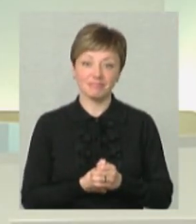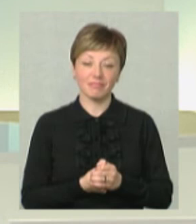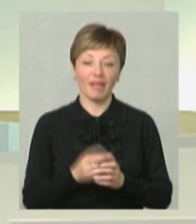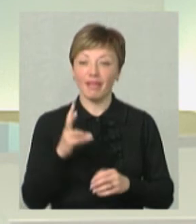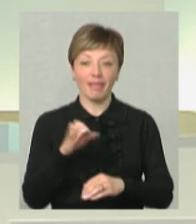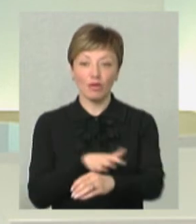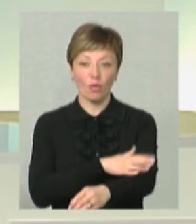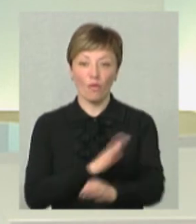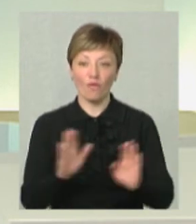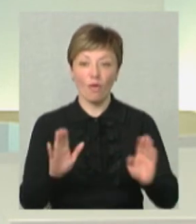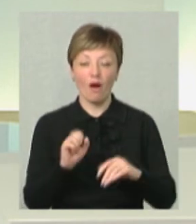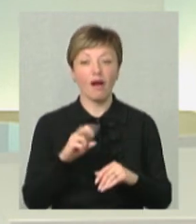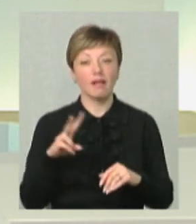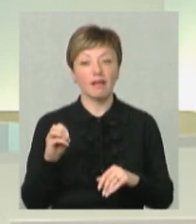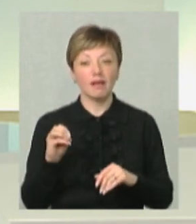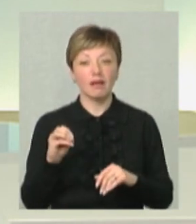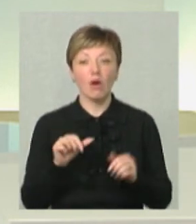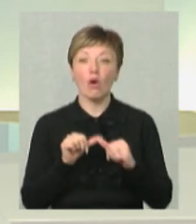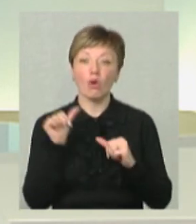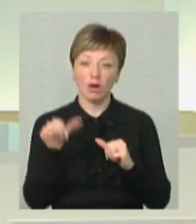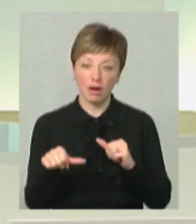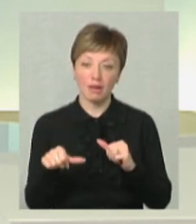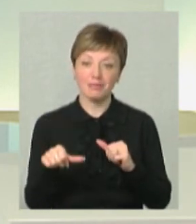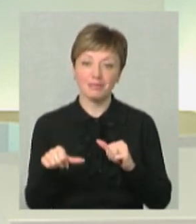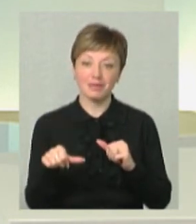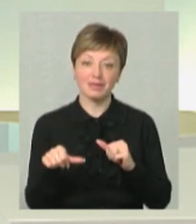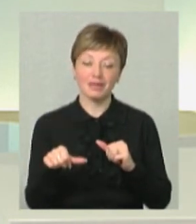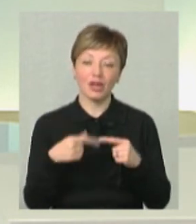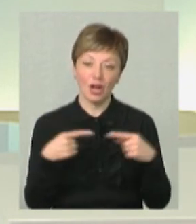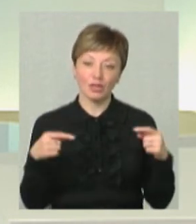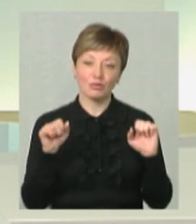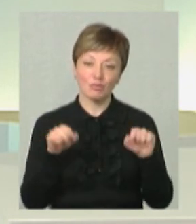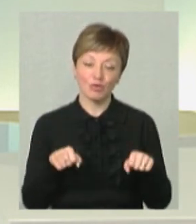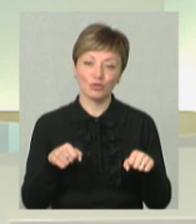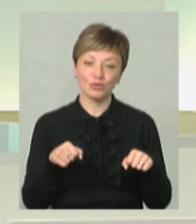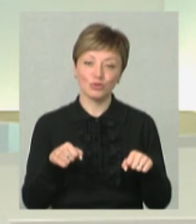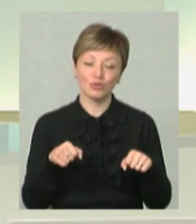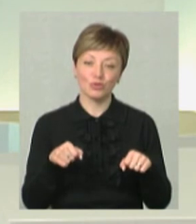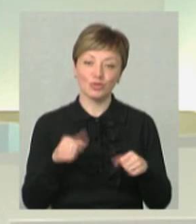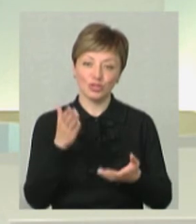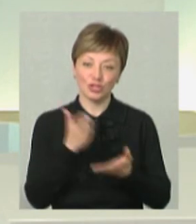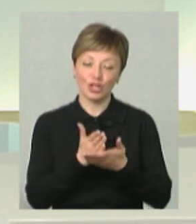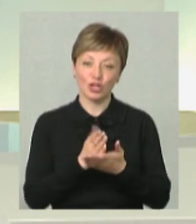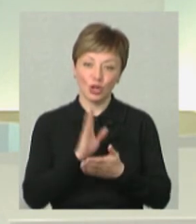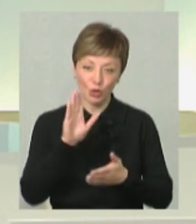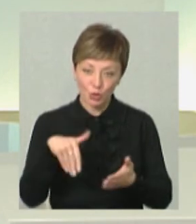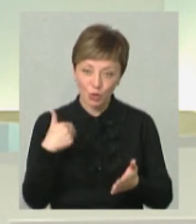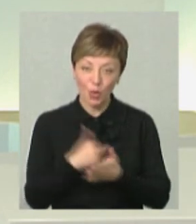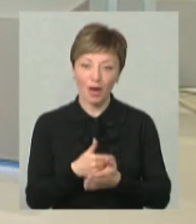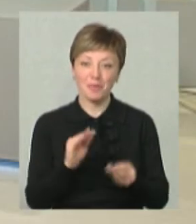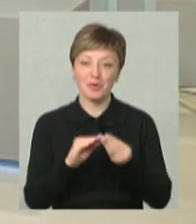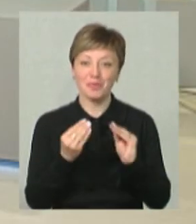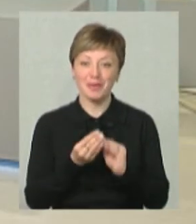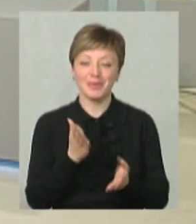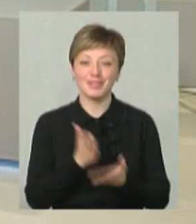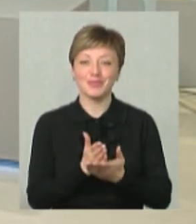недовго, але окремі речі можуть жити… Доти, доки існує проблема, можливо,